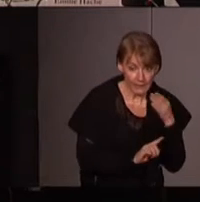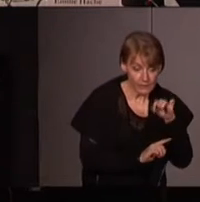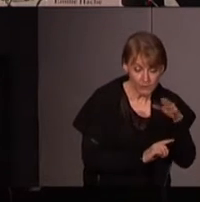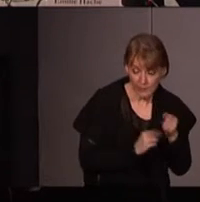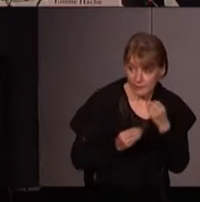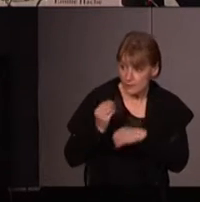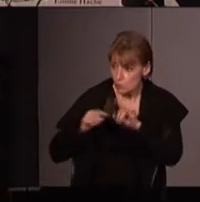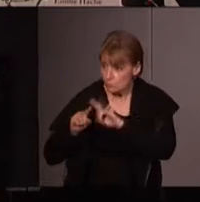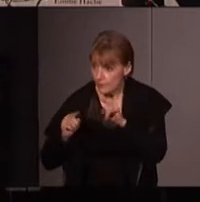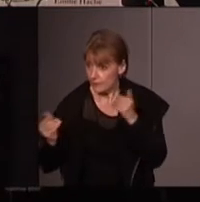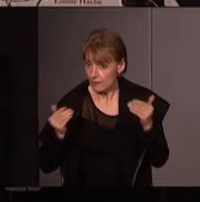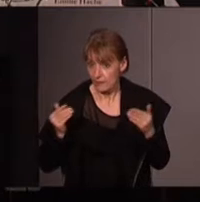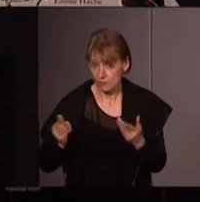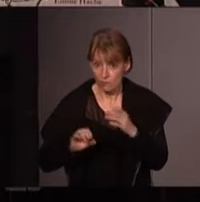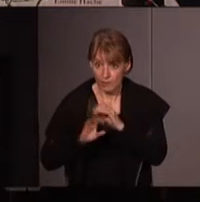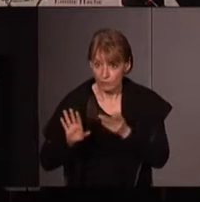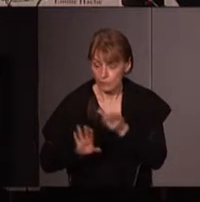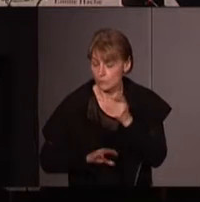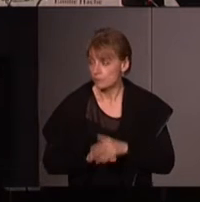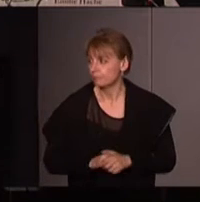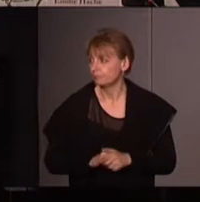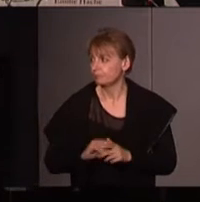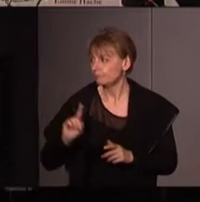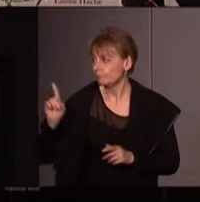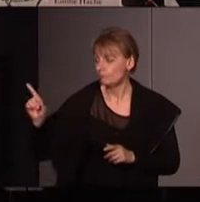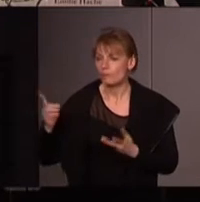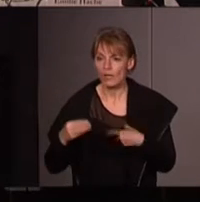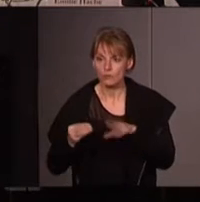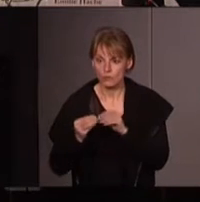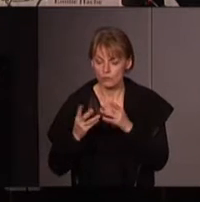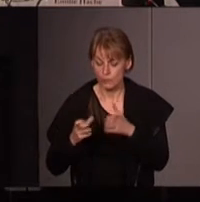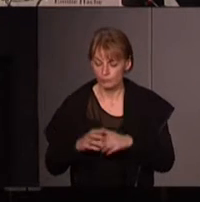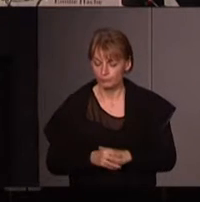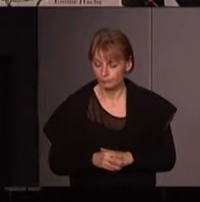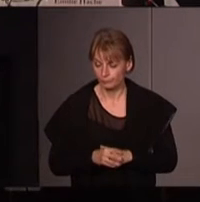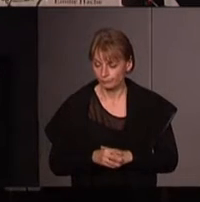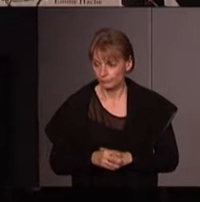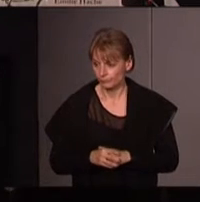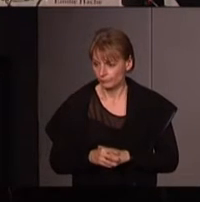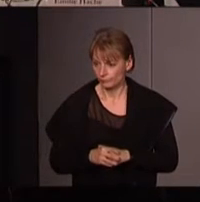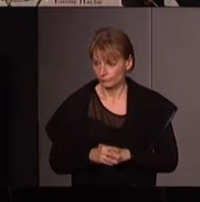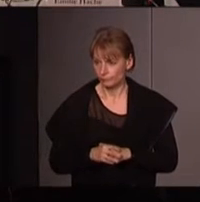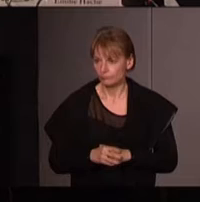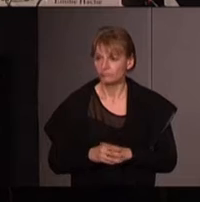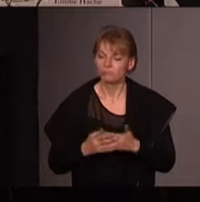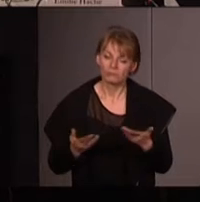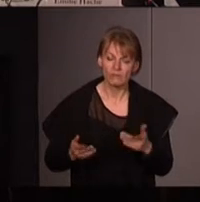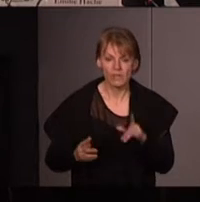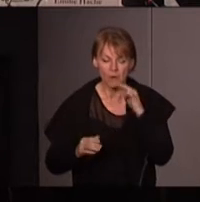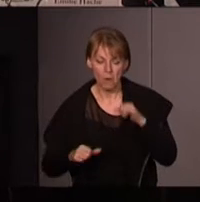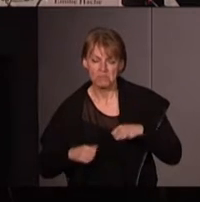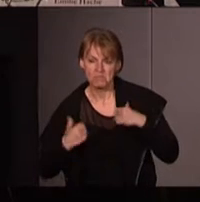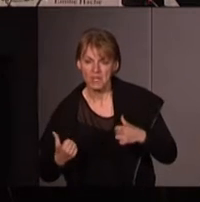matérialiste je ne pas si tu veux moi je voudrais juste rajouter une chose par rapport aux machos ou